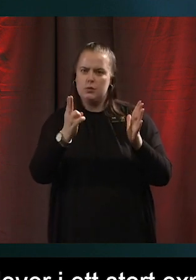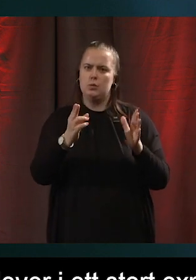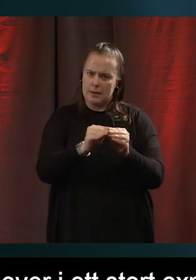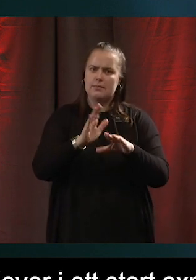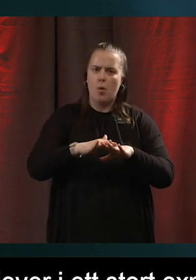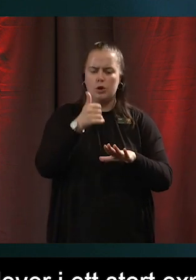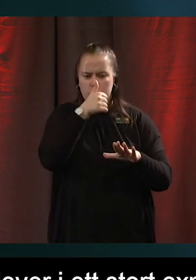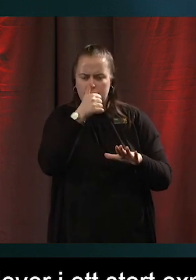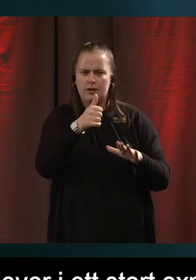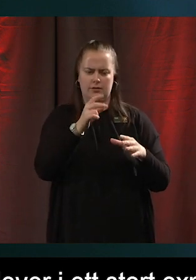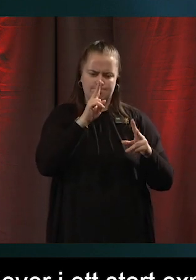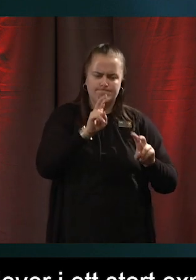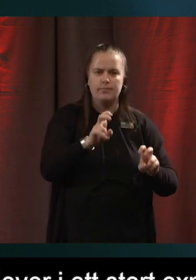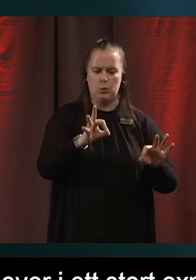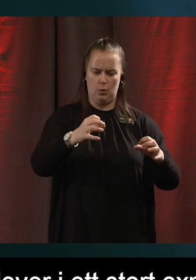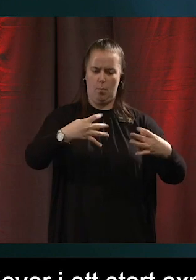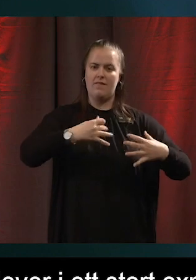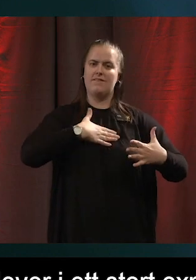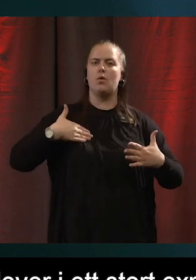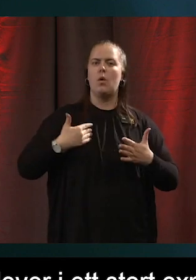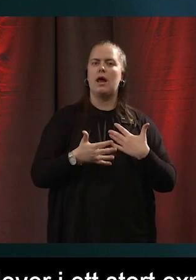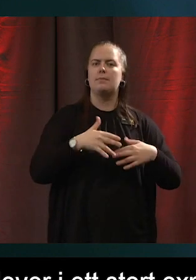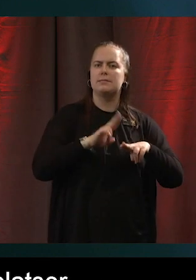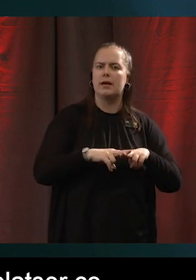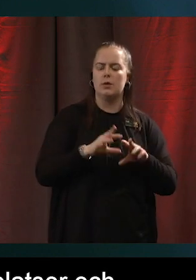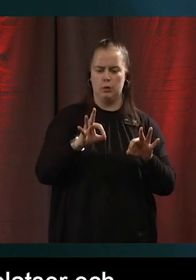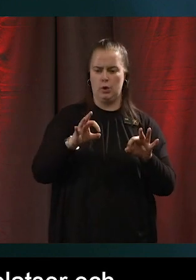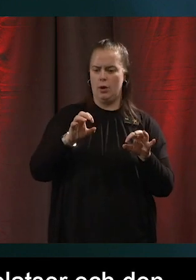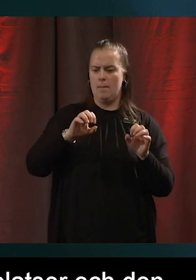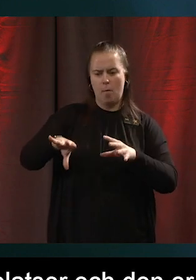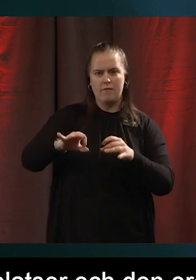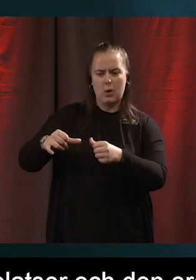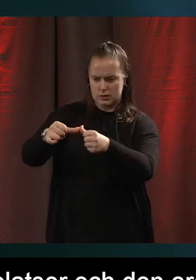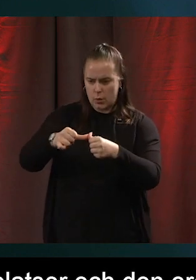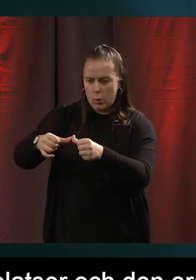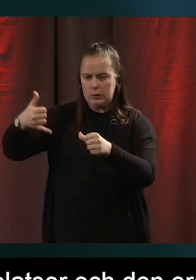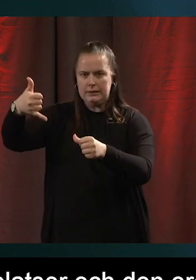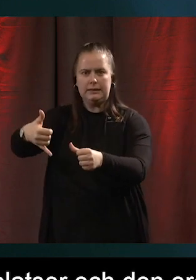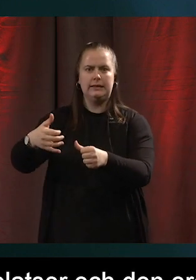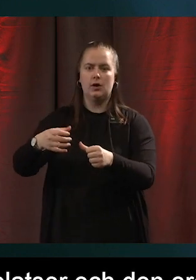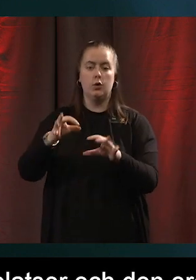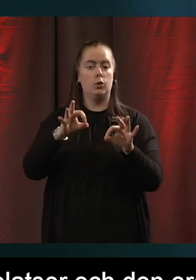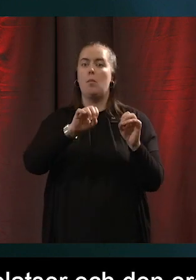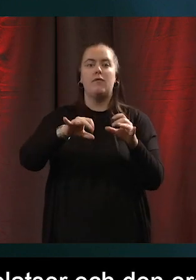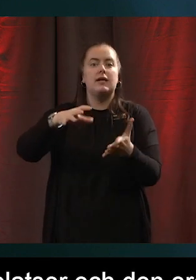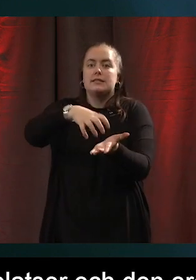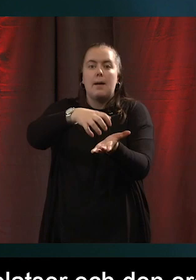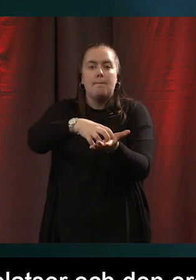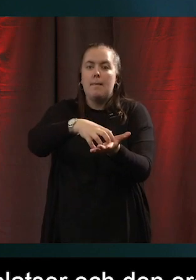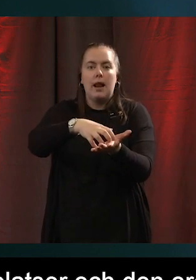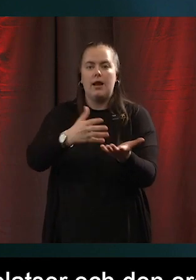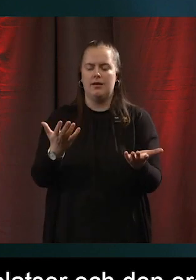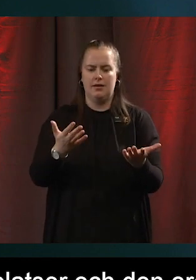detta både vår egen arbetsplats och vårt den organisation vi jobbar i och samhället i stort. Alltså vad hände och